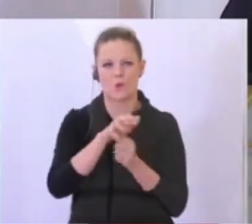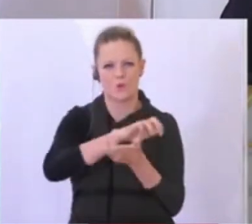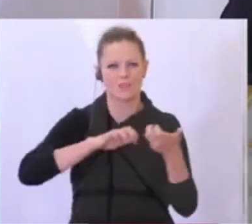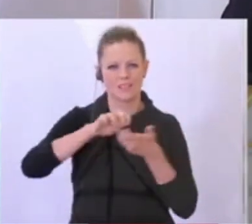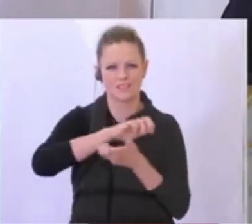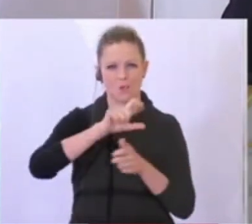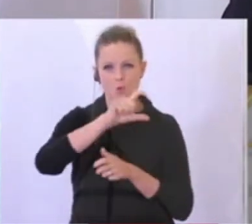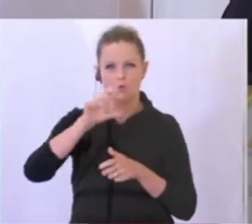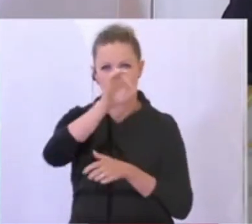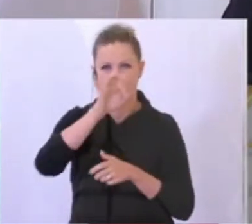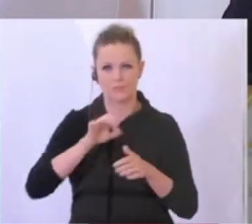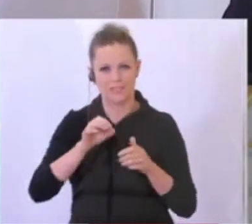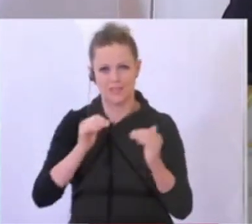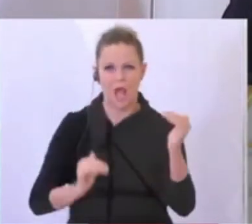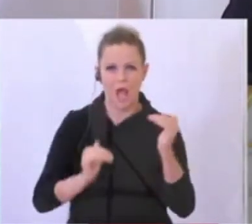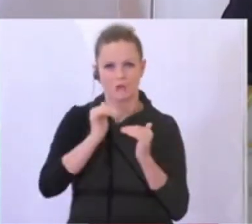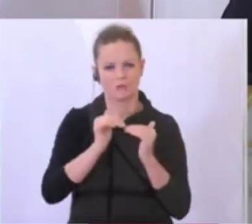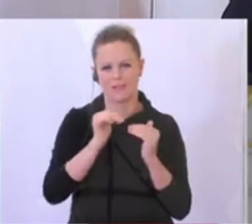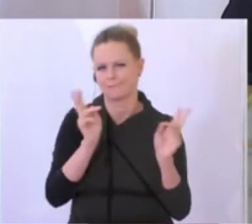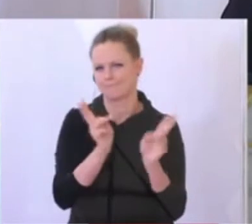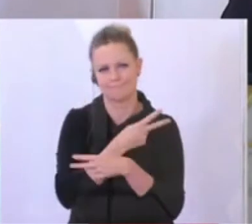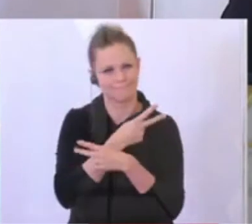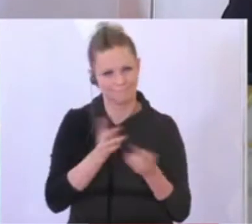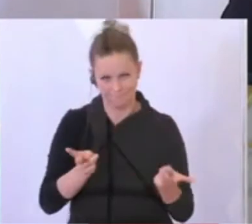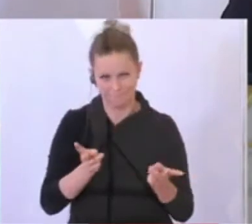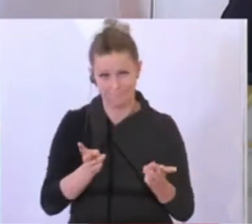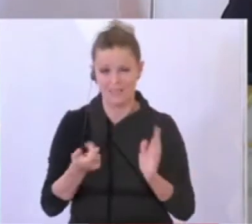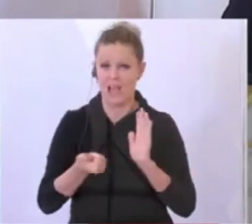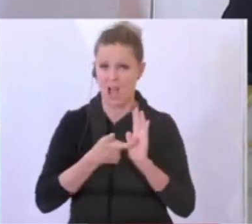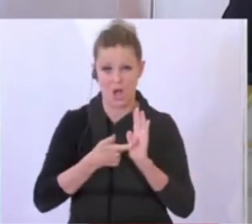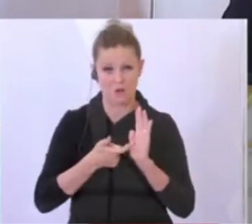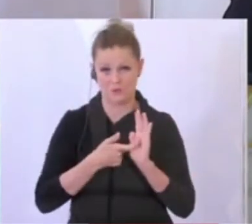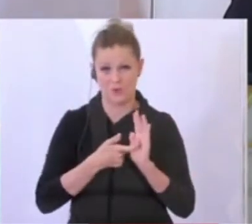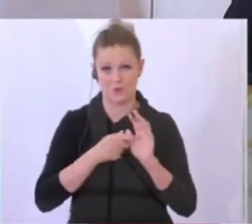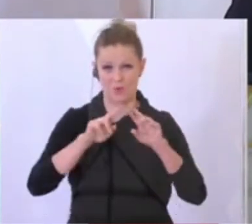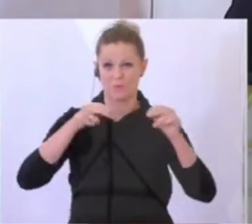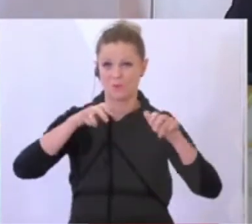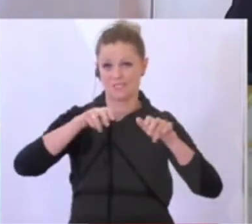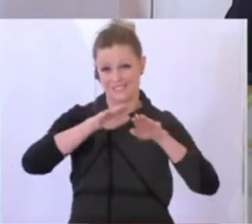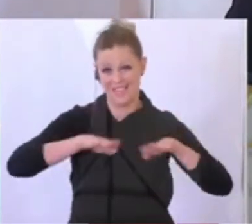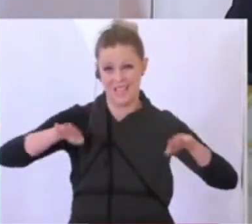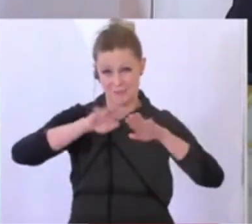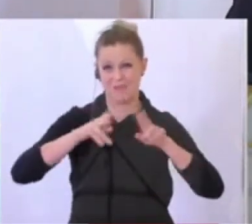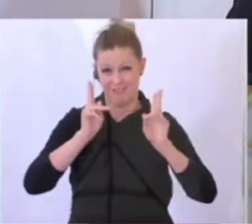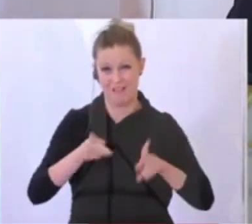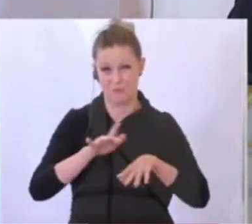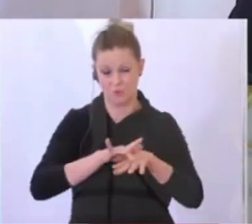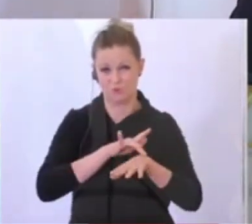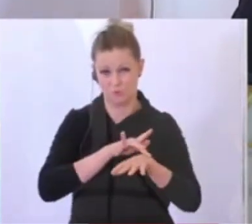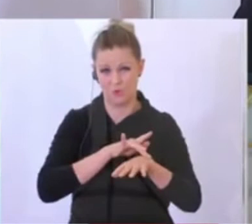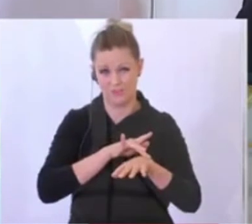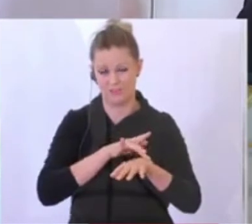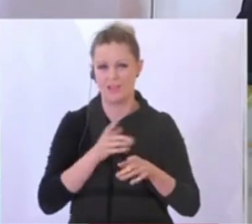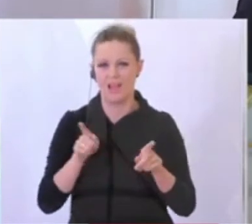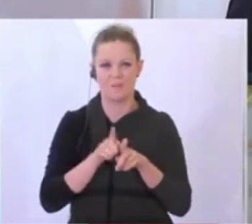nicht zu 100 Prozent kompensieren können werden. Also die Herausforderungen werden wir auf Bundesebene spüren, aber natürlich auch in